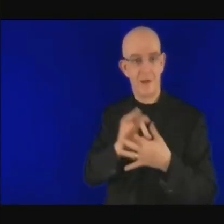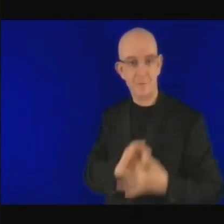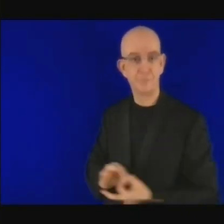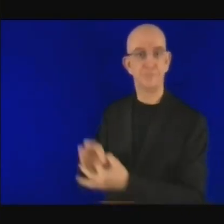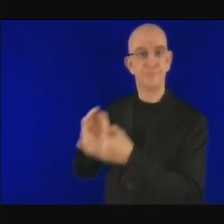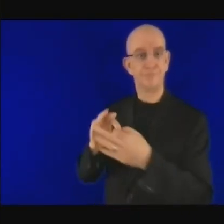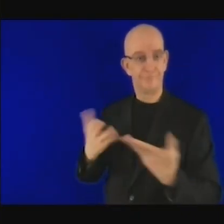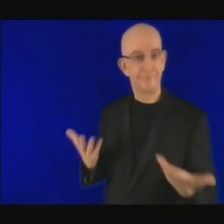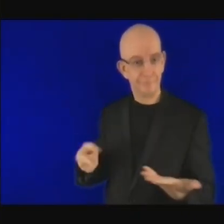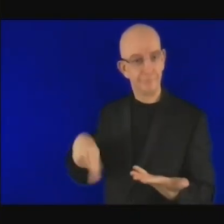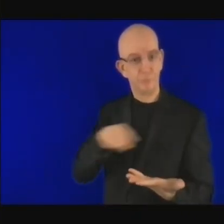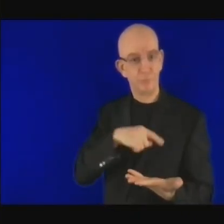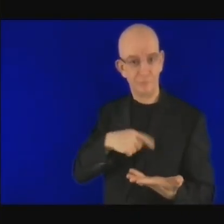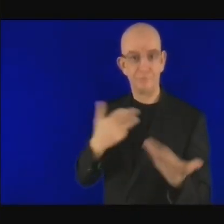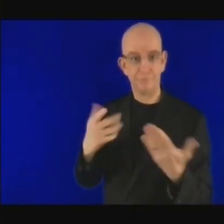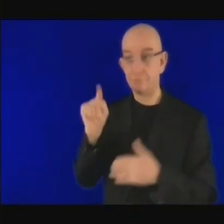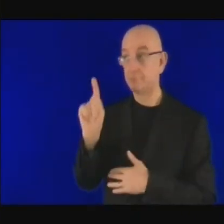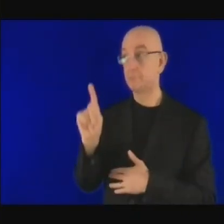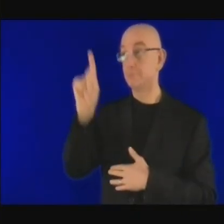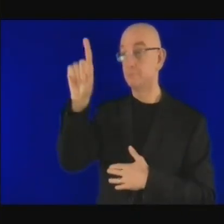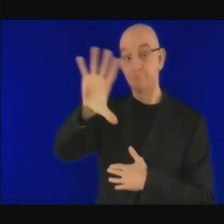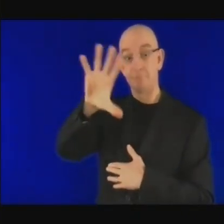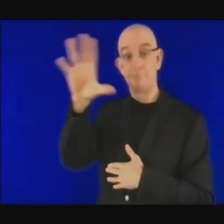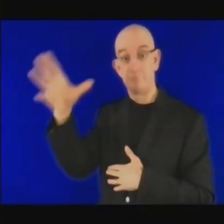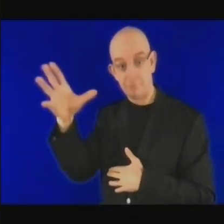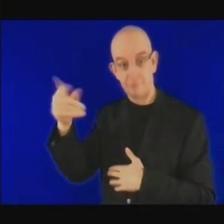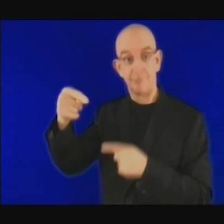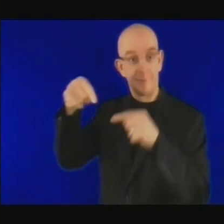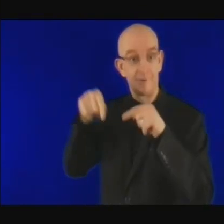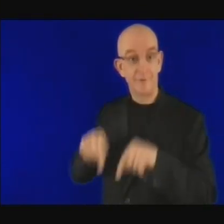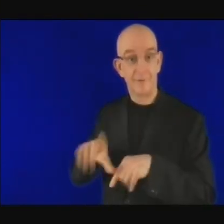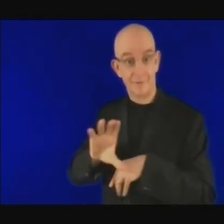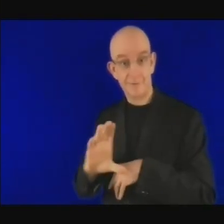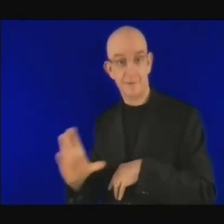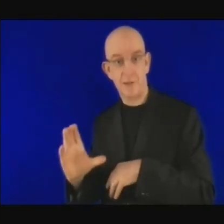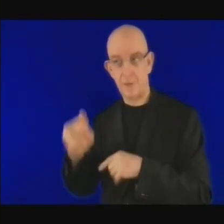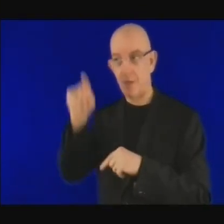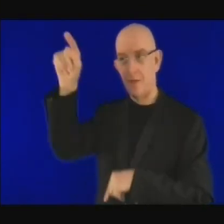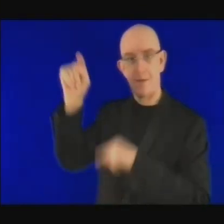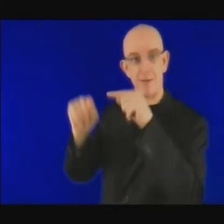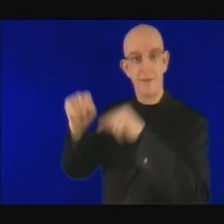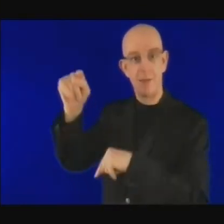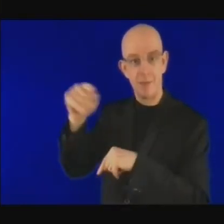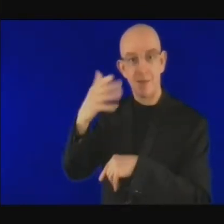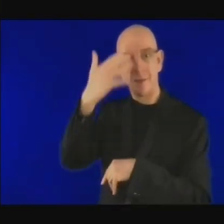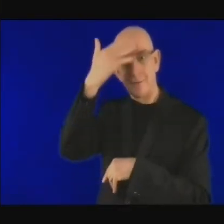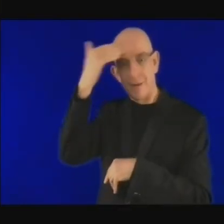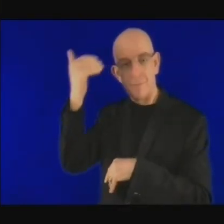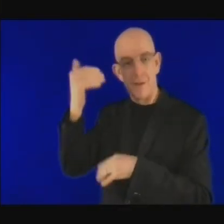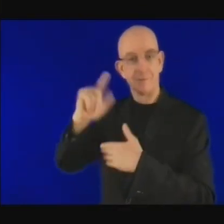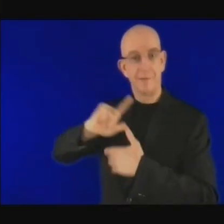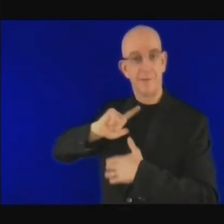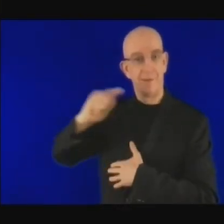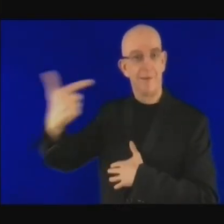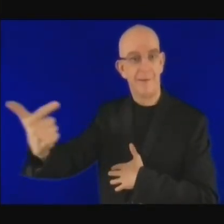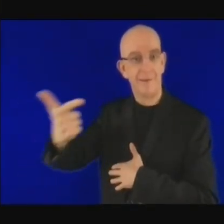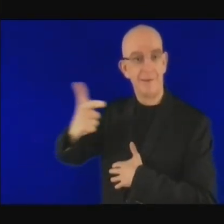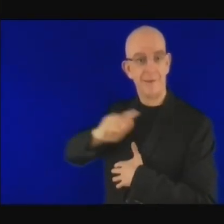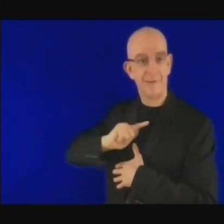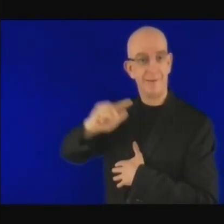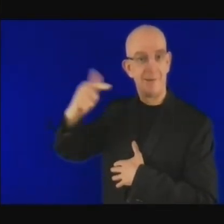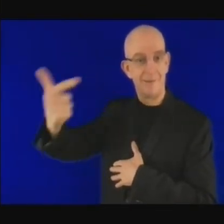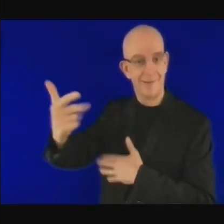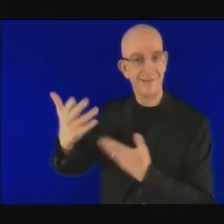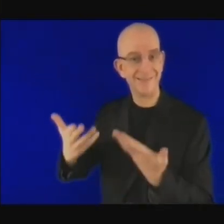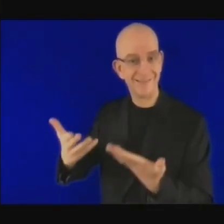on a des conditions semblables au nord et ensuite au sud et ça,